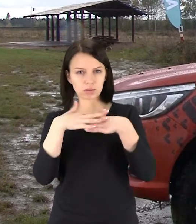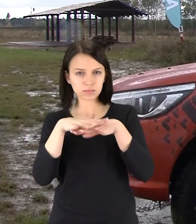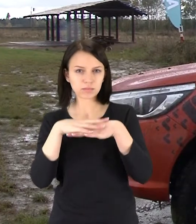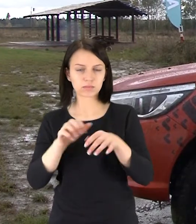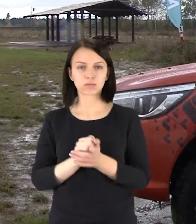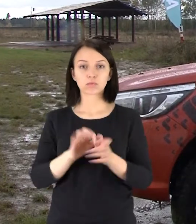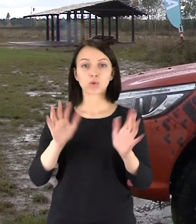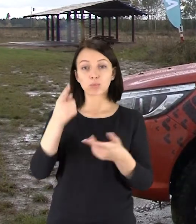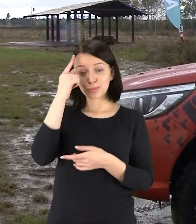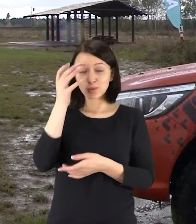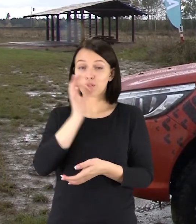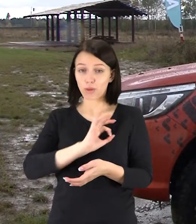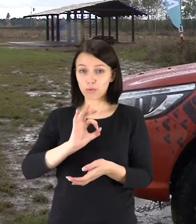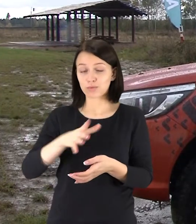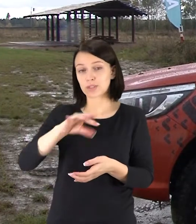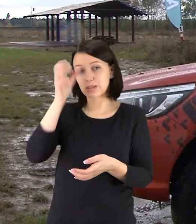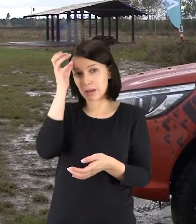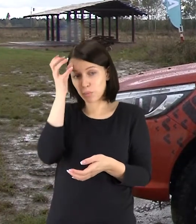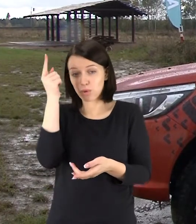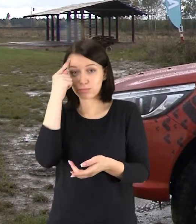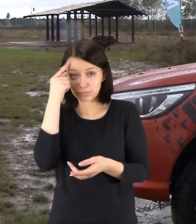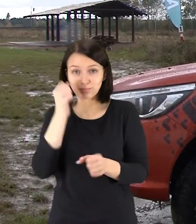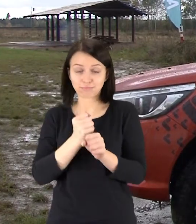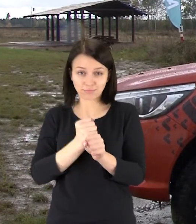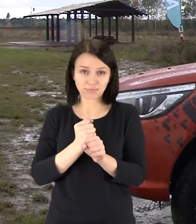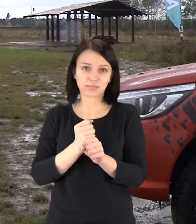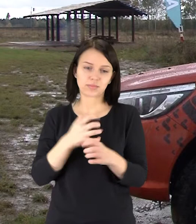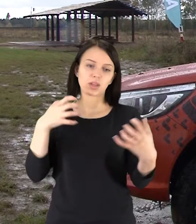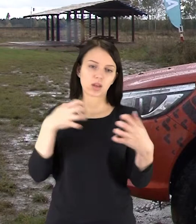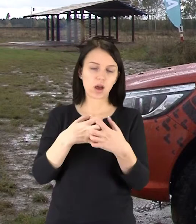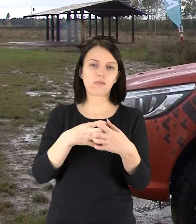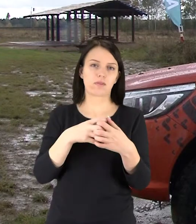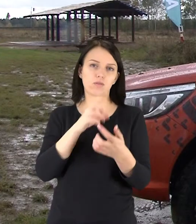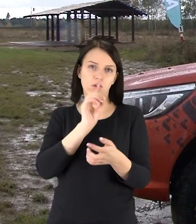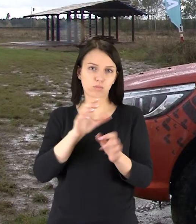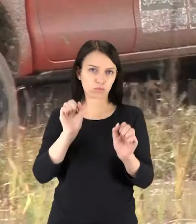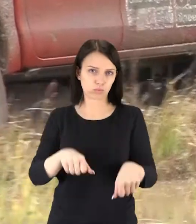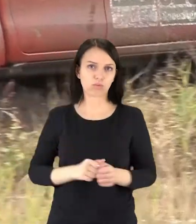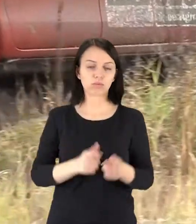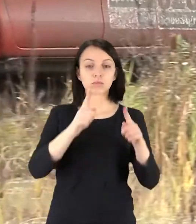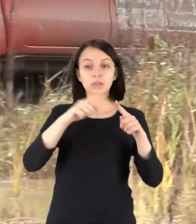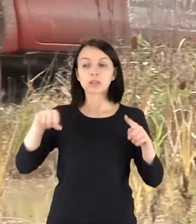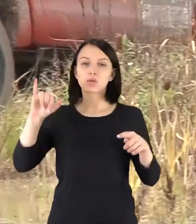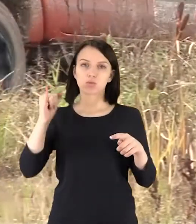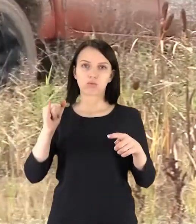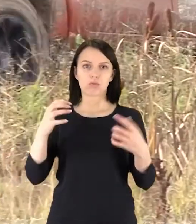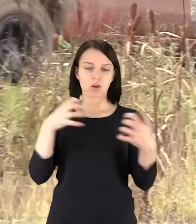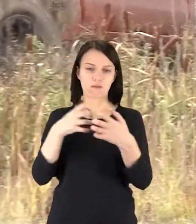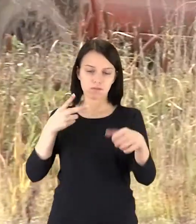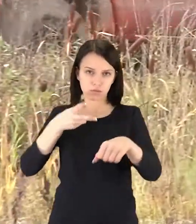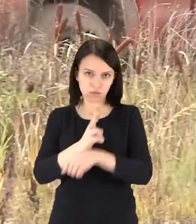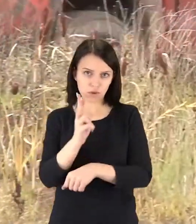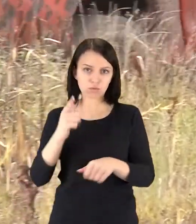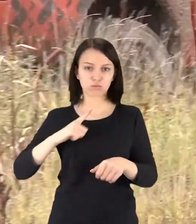įvertinti. Ir jeigu naudosimės ir viską daisim protingai, aš manau, kad auto įvykių tikrai galima išvengti. Statistika rodo, kad rudenį